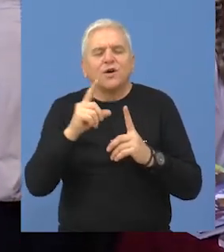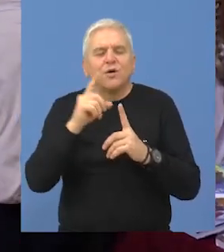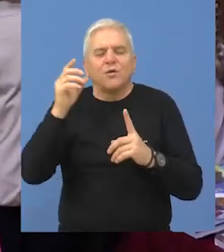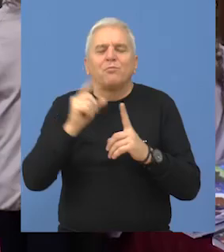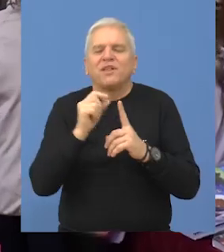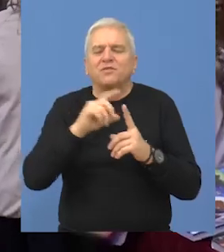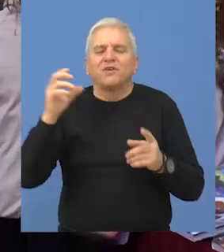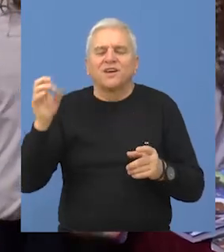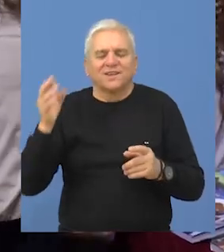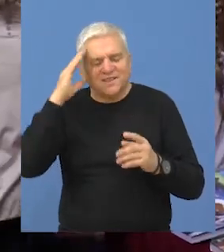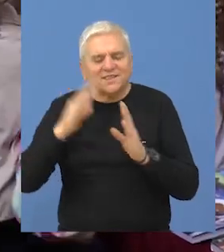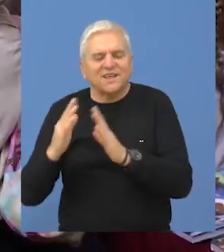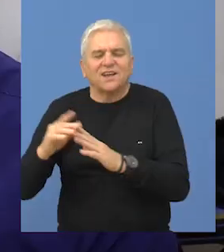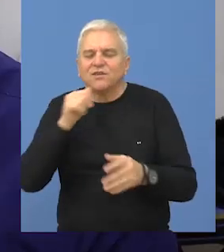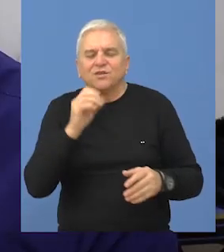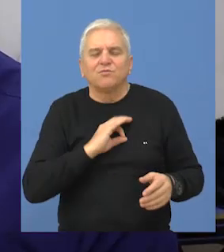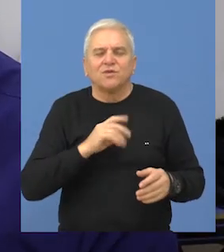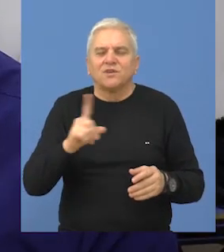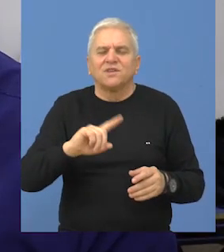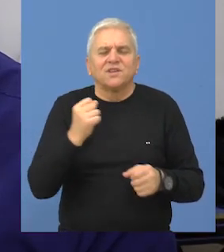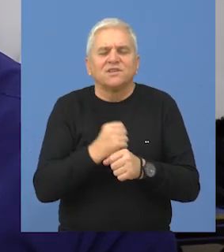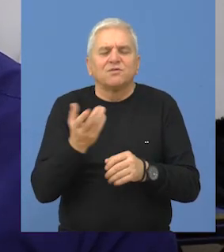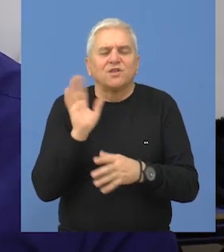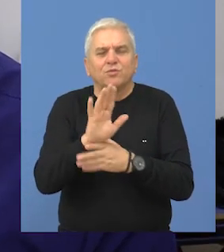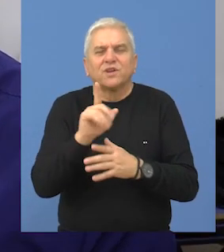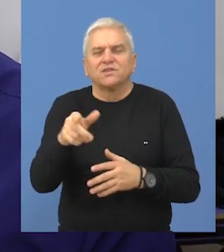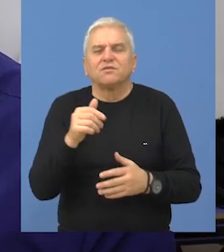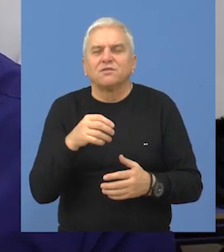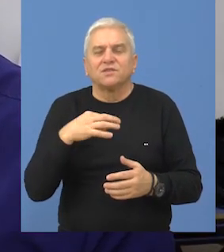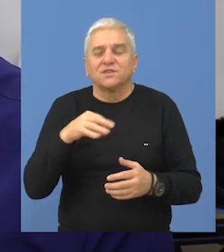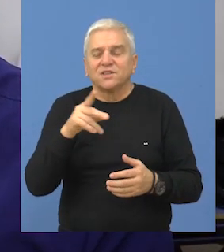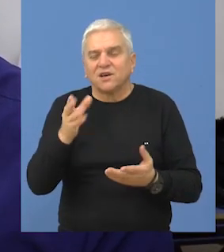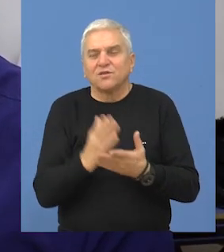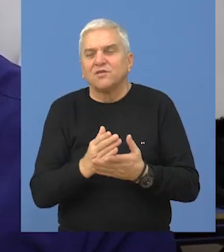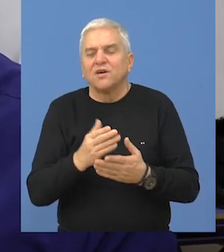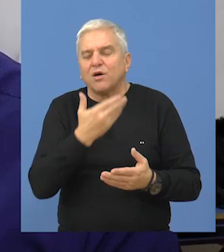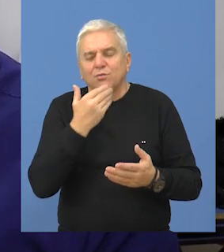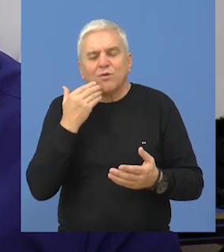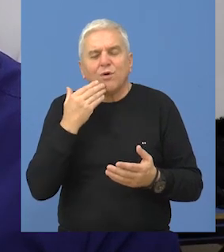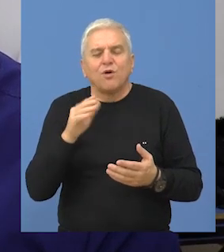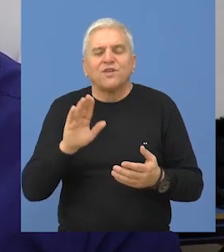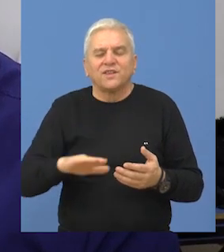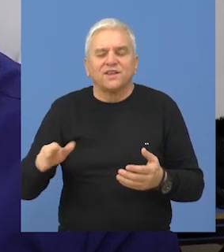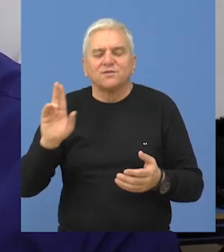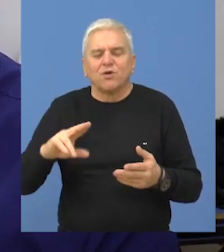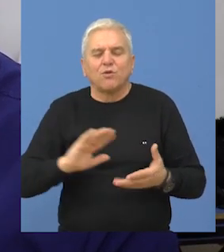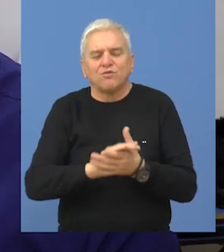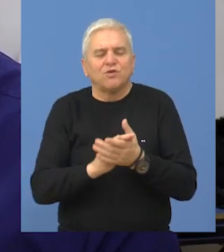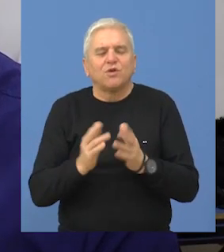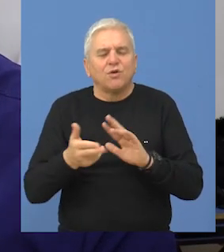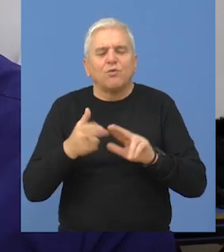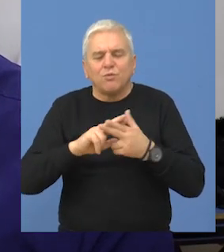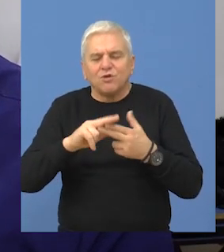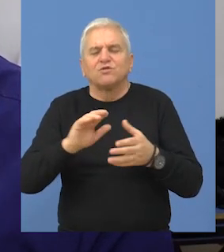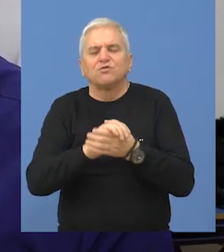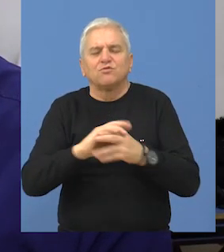Bačkog Petrovog Sela i Bečeja. Ne radi se samo o nastupu, već tokom popodneva deca mogu da se druže